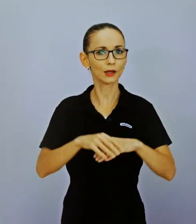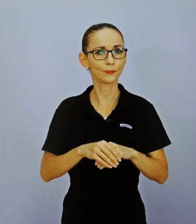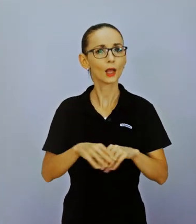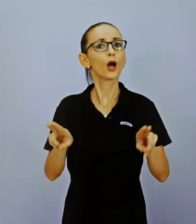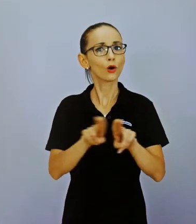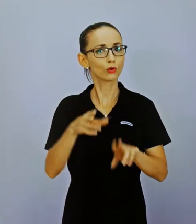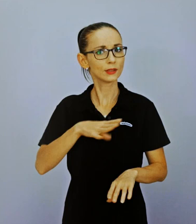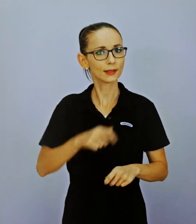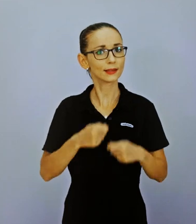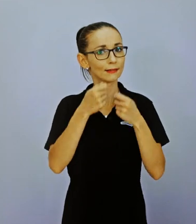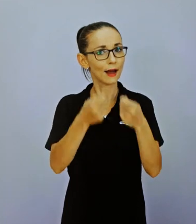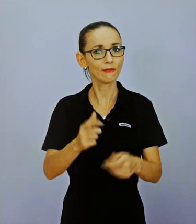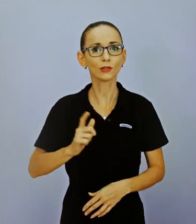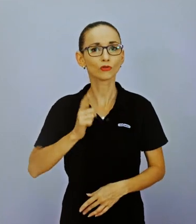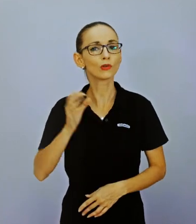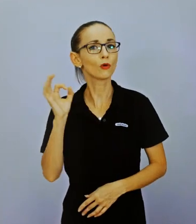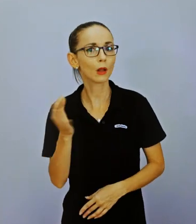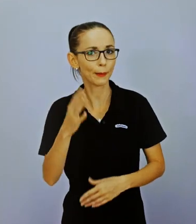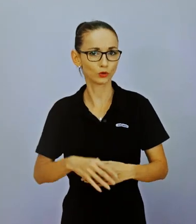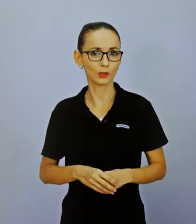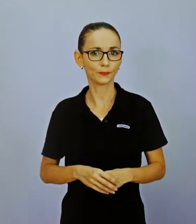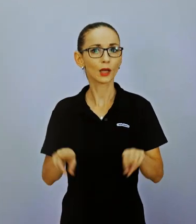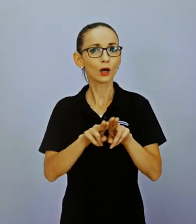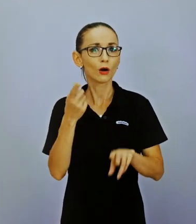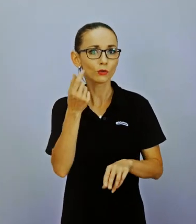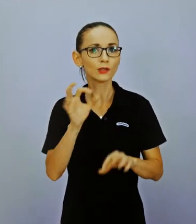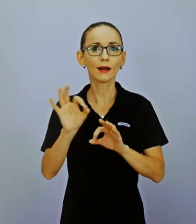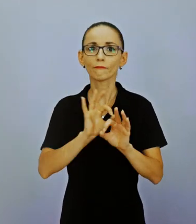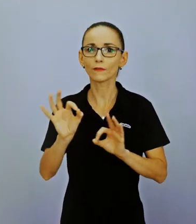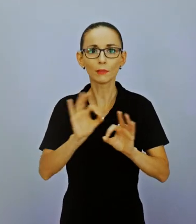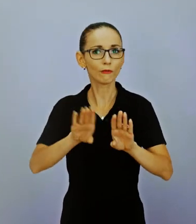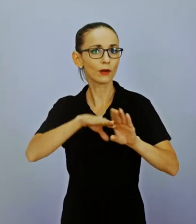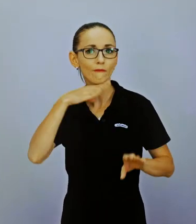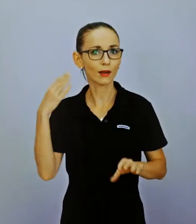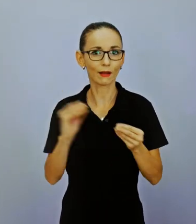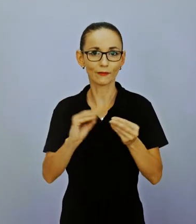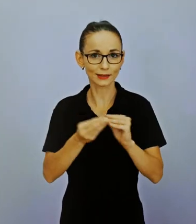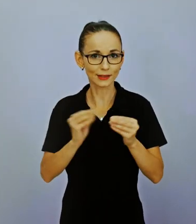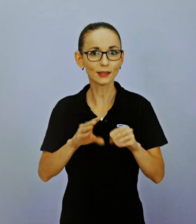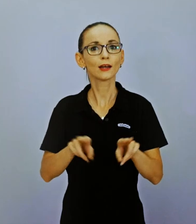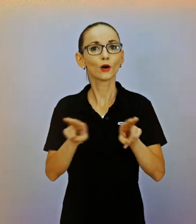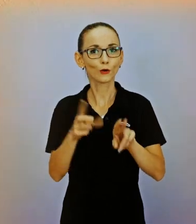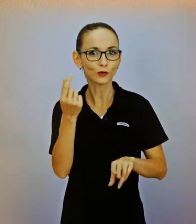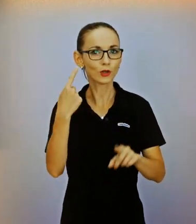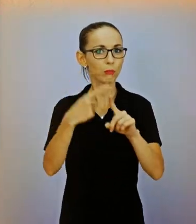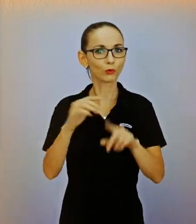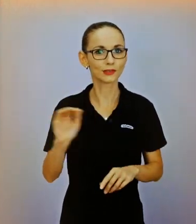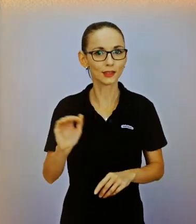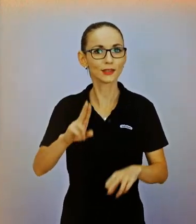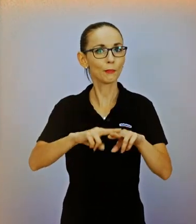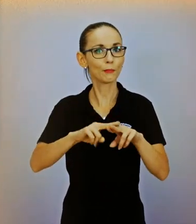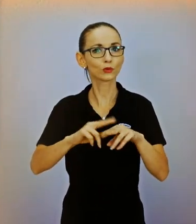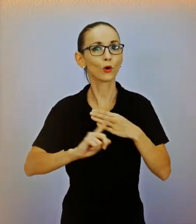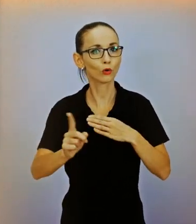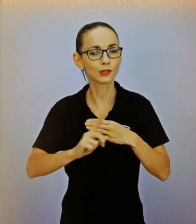problémy či sociálna izolácia, ktorá často rodinu so znevýhodneným dieťaťom spreváďa. Preto sa